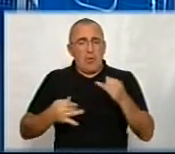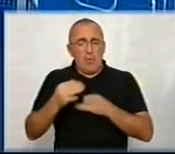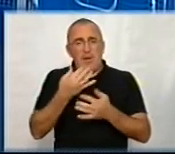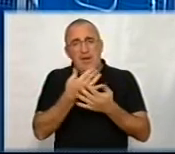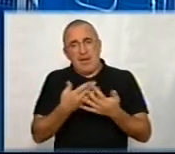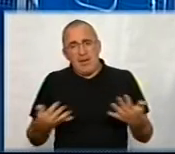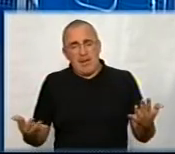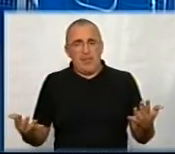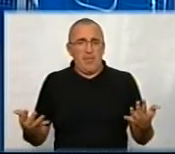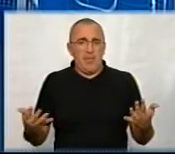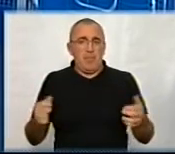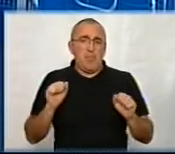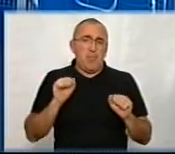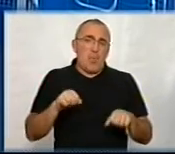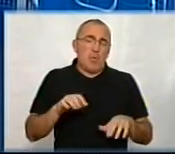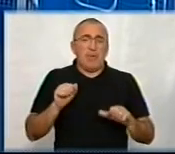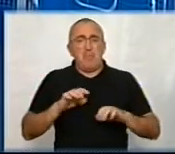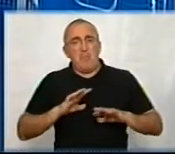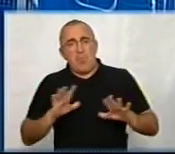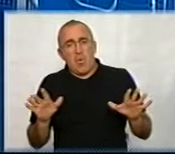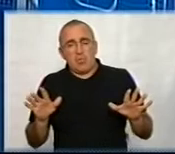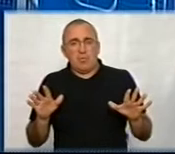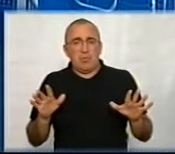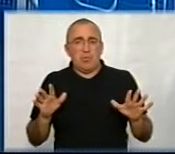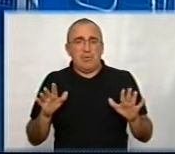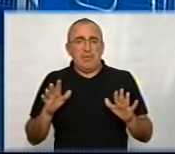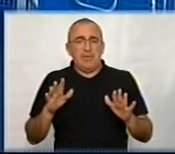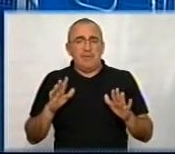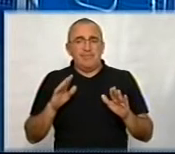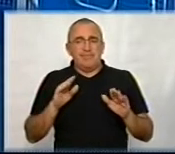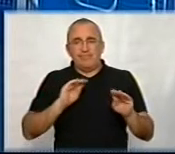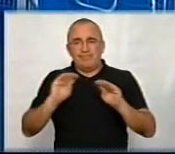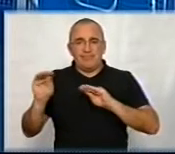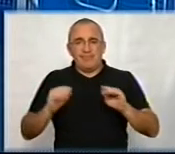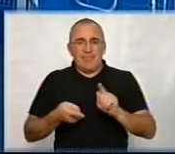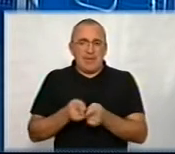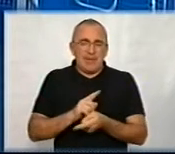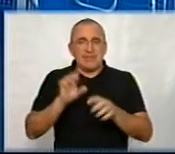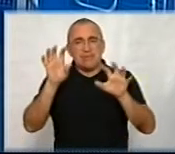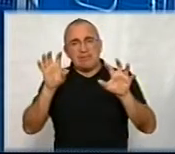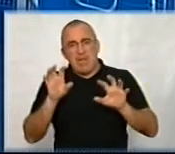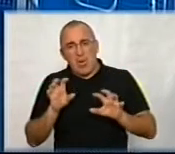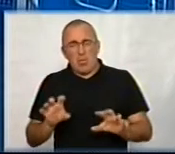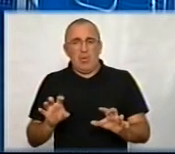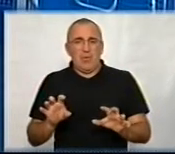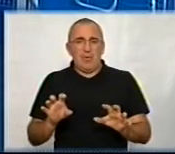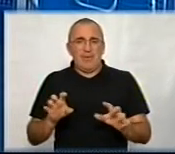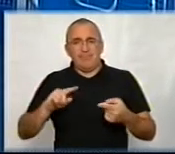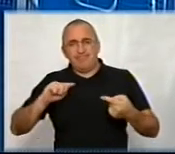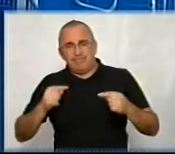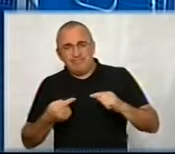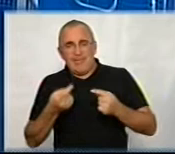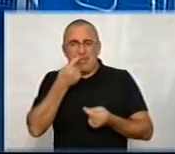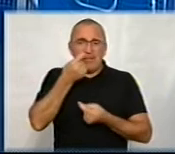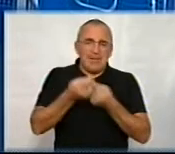різноманітні можливі, неможливі, якісь структурні зміни, якісь законодавчі колізії, якісь